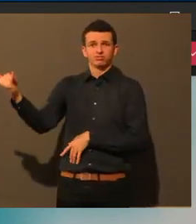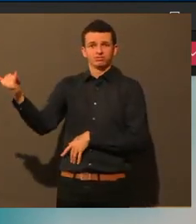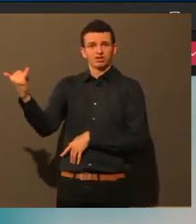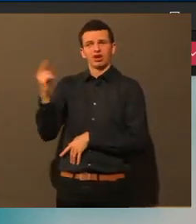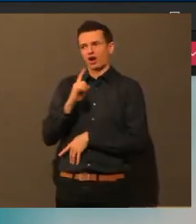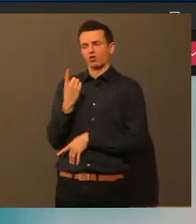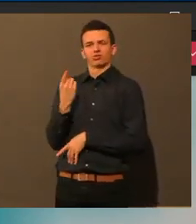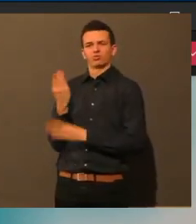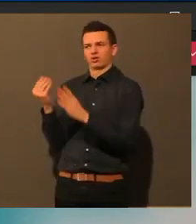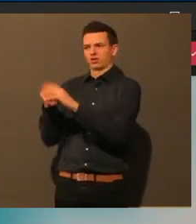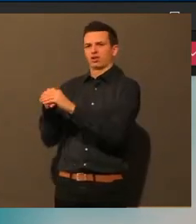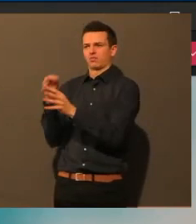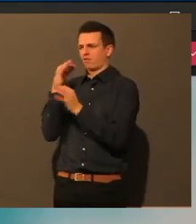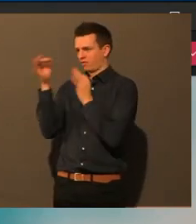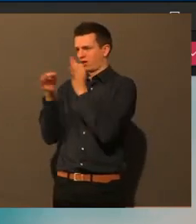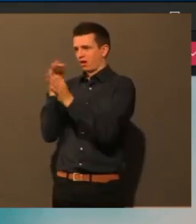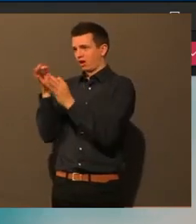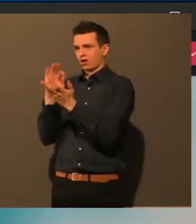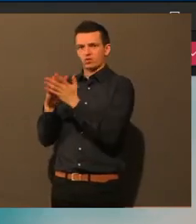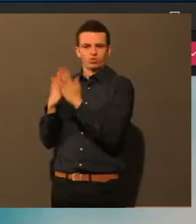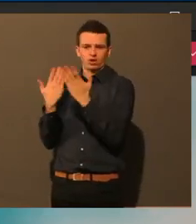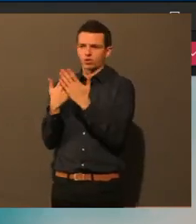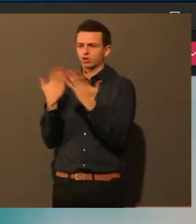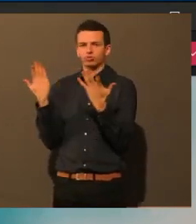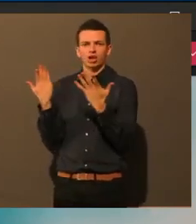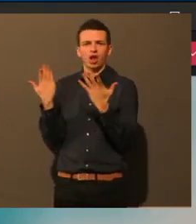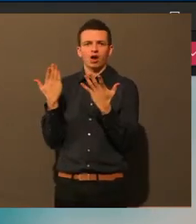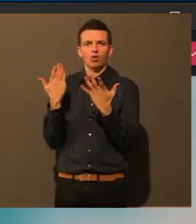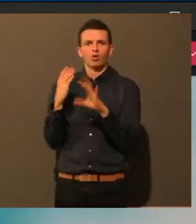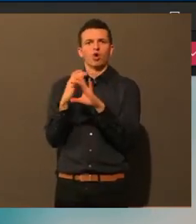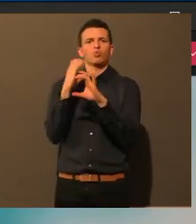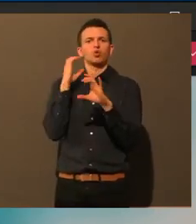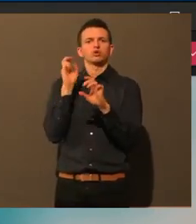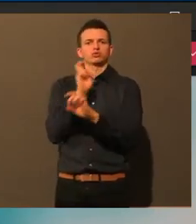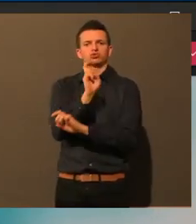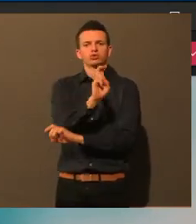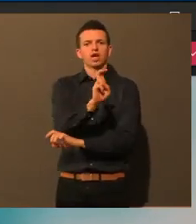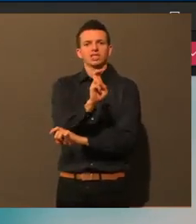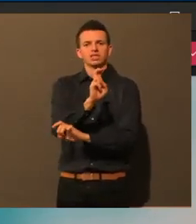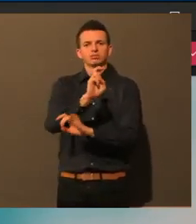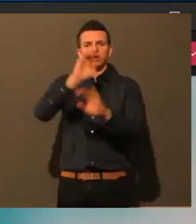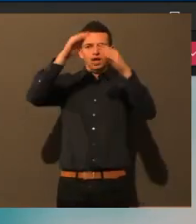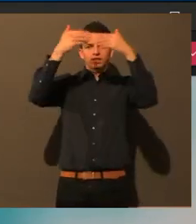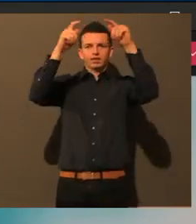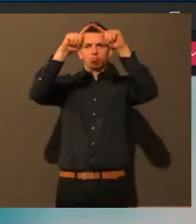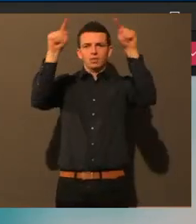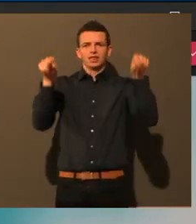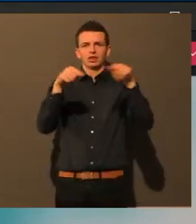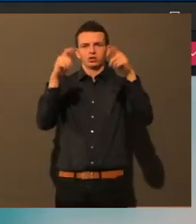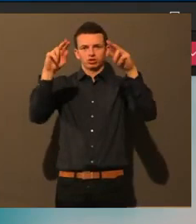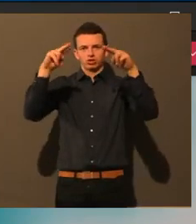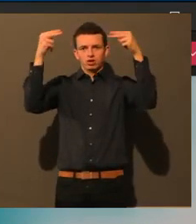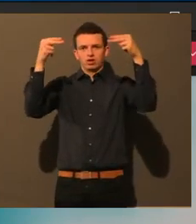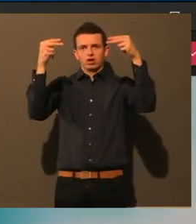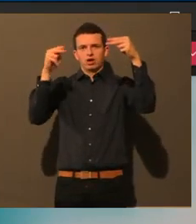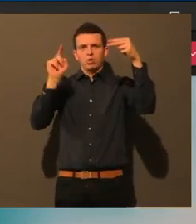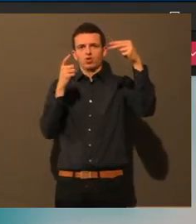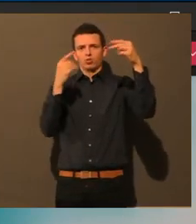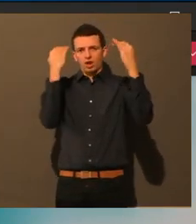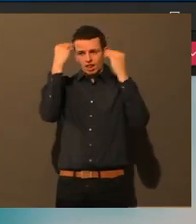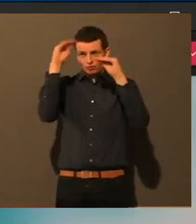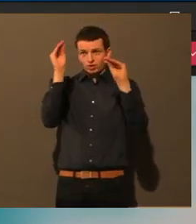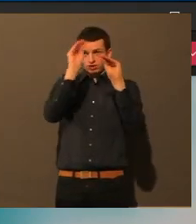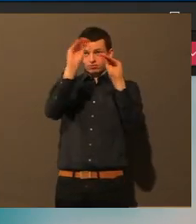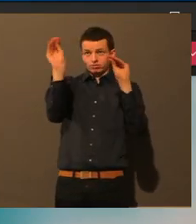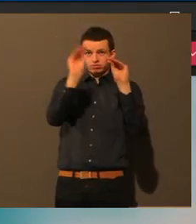den öffentlichen Verkehrsmitteln schalten könnte, dass man eben die Telefonnummern einblendet, dass einfach mehr Präsenz da